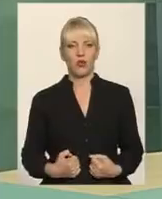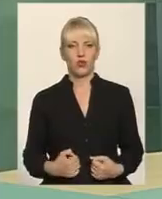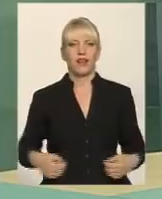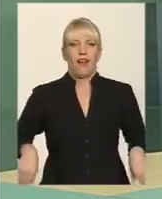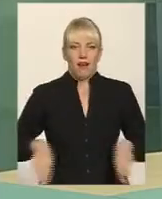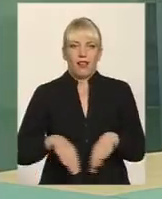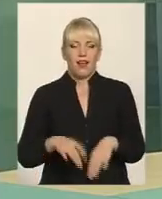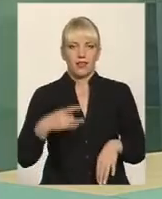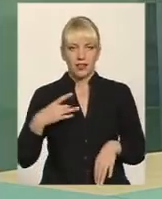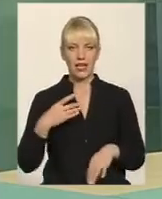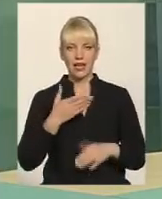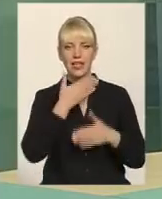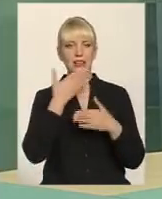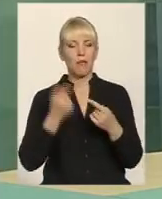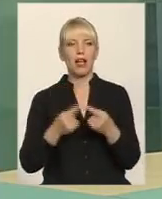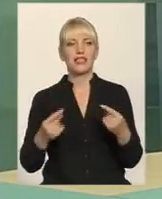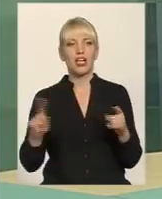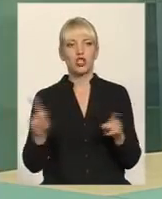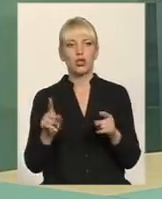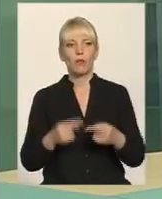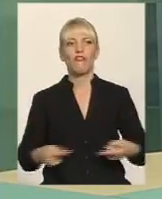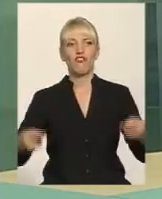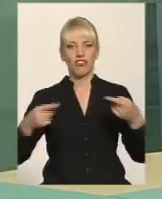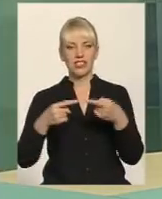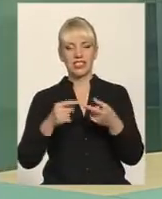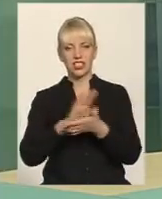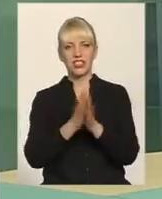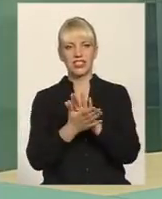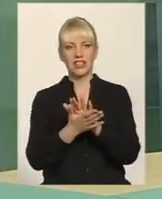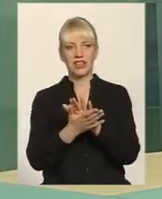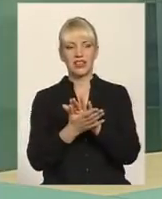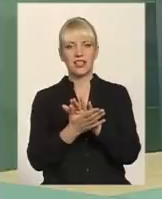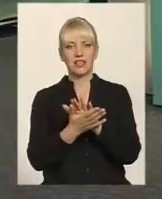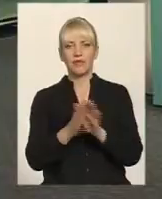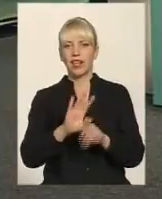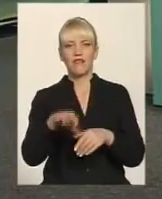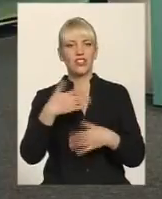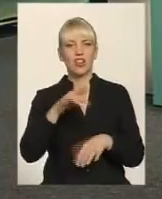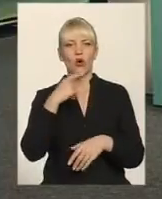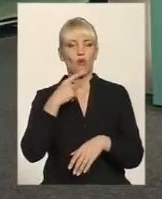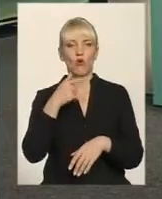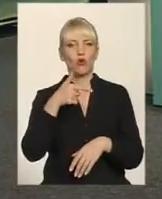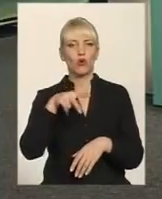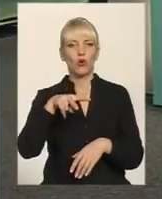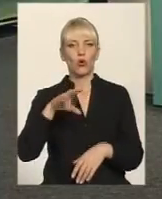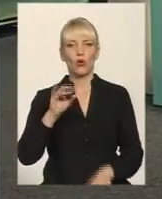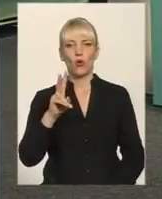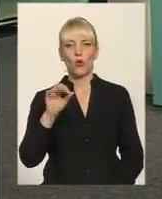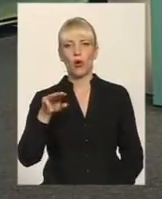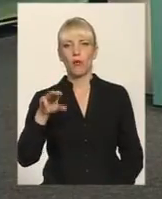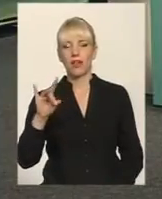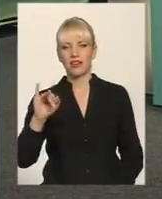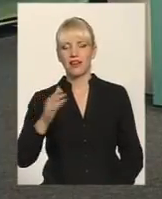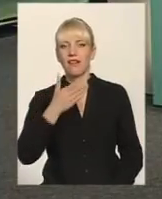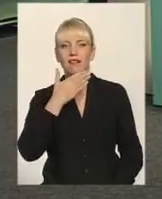халат. І немає в неї засобів, щоб навіть визначити стан. Я вже про глюкометри не кажу, тонометри не всюду є. Термометри, що